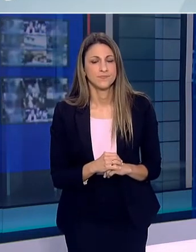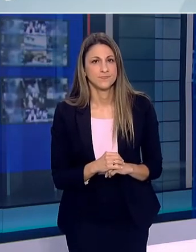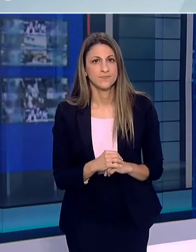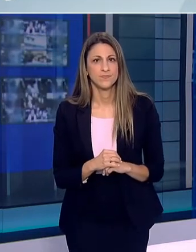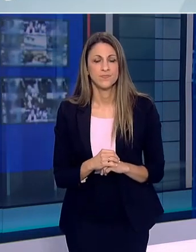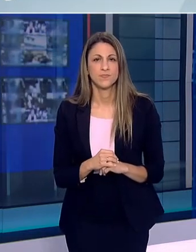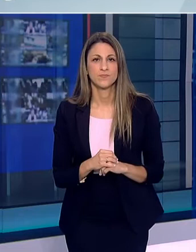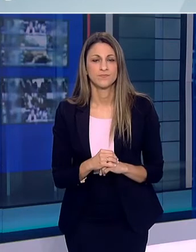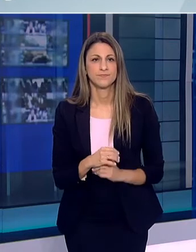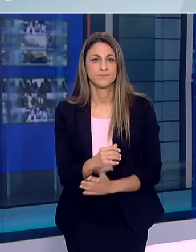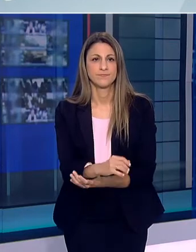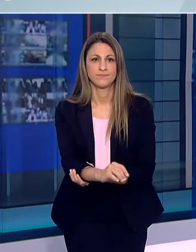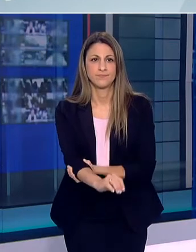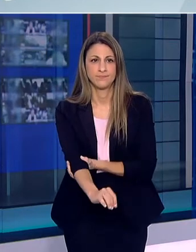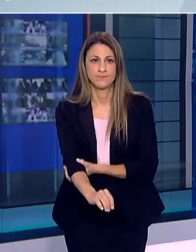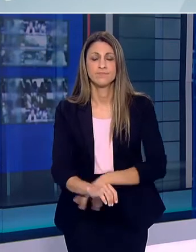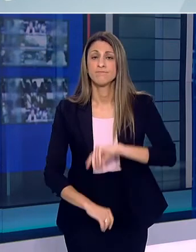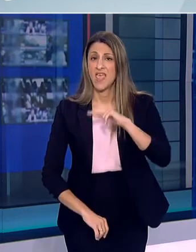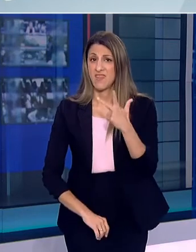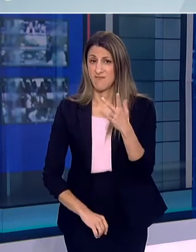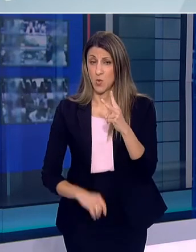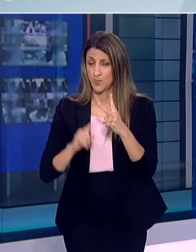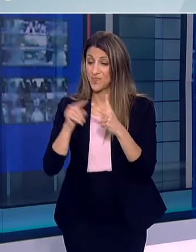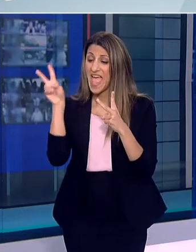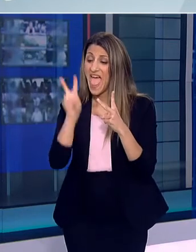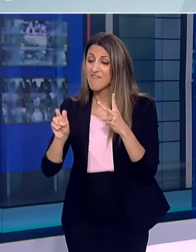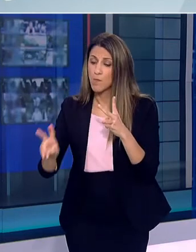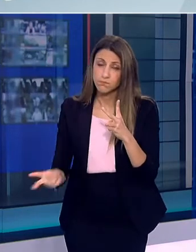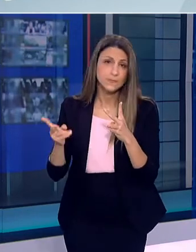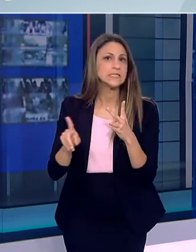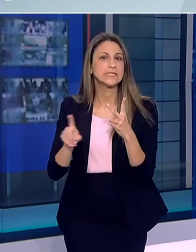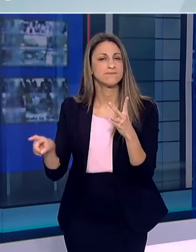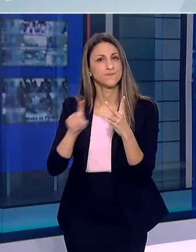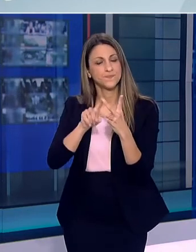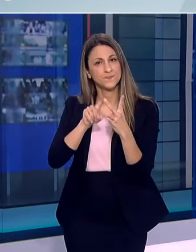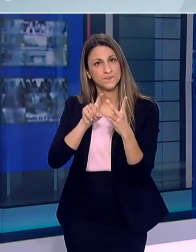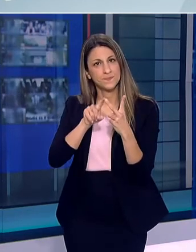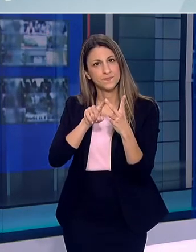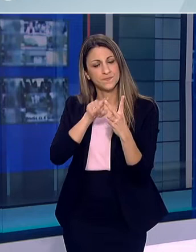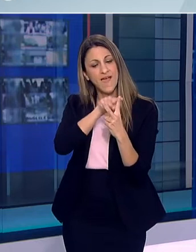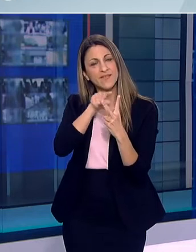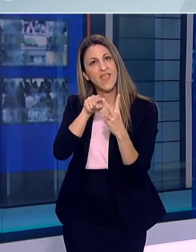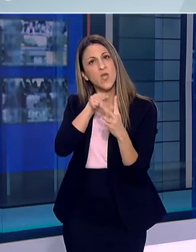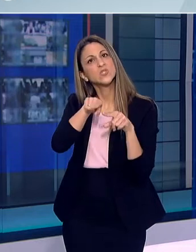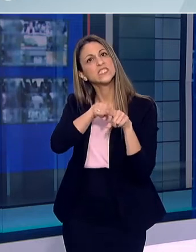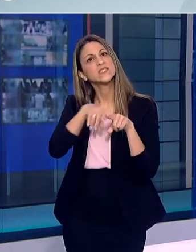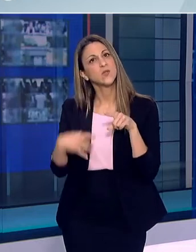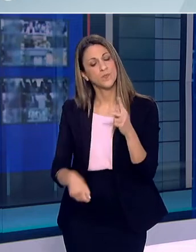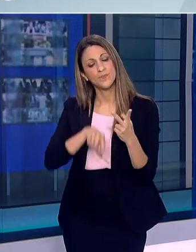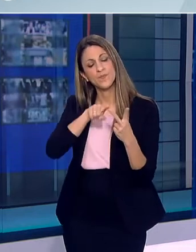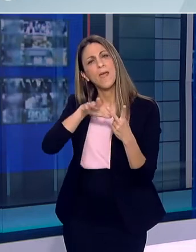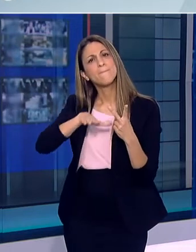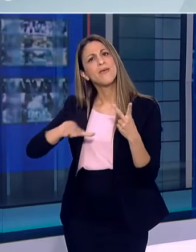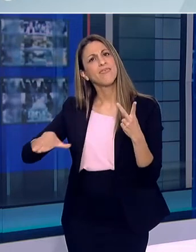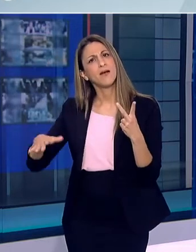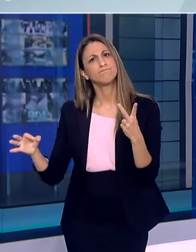Έχει σχέση με το αμέσως επόμενο επιστημονικό έβριμα που θα σας αναφέρω και το οποίο προσπαθεί να εξηγήσει γιατί τα παιδιά μοιάζουν είναι